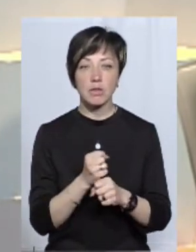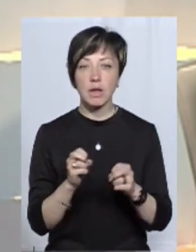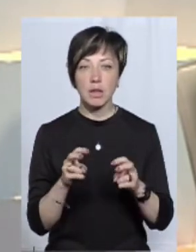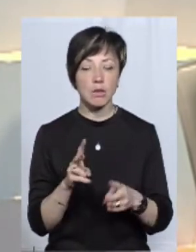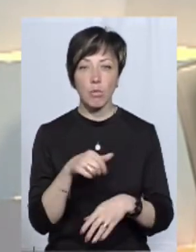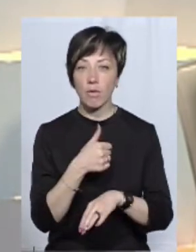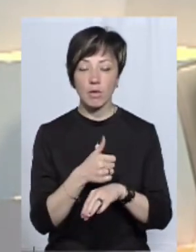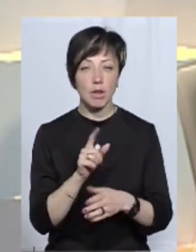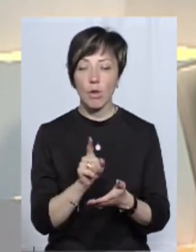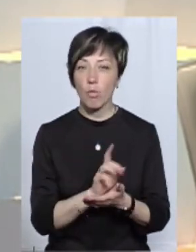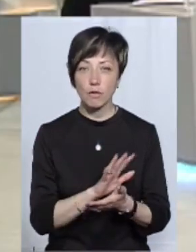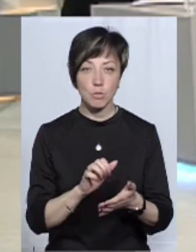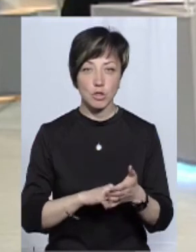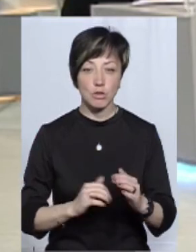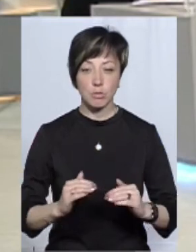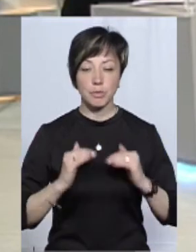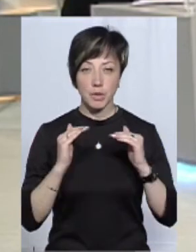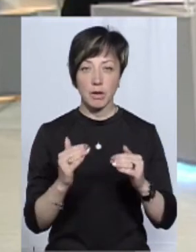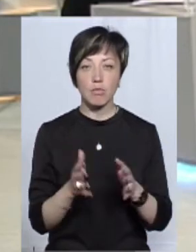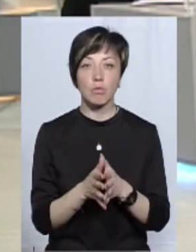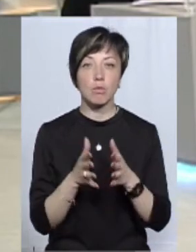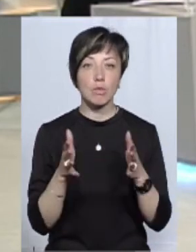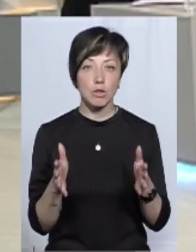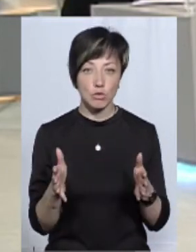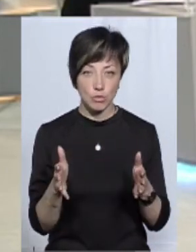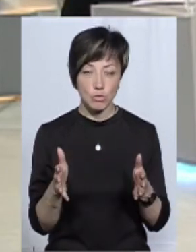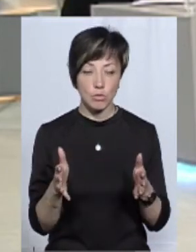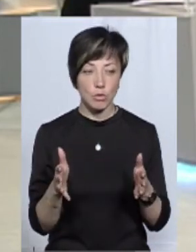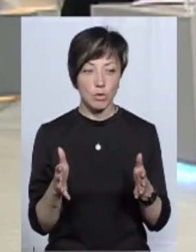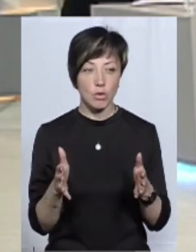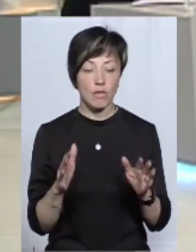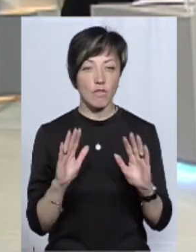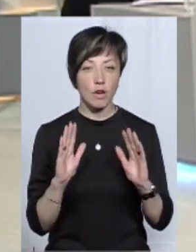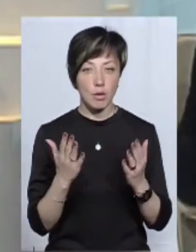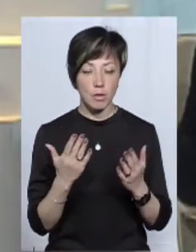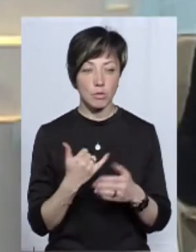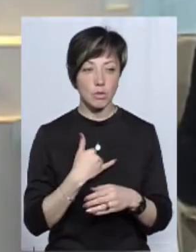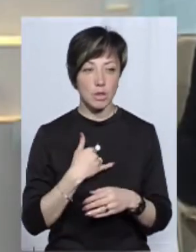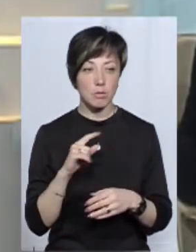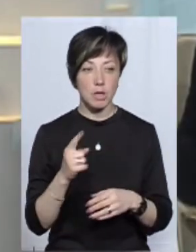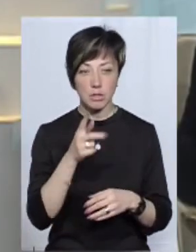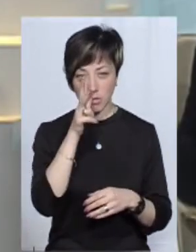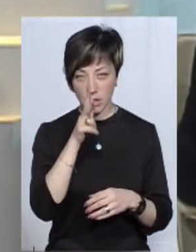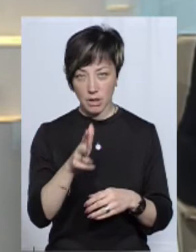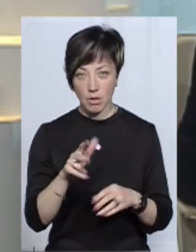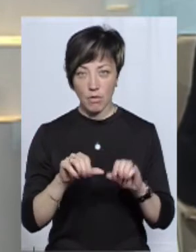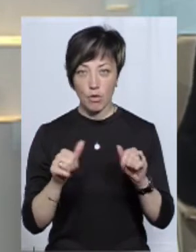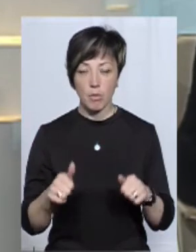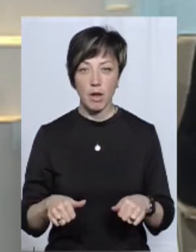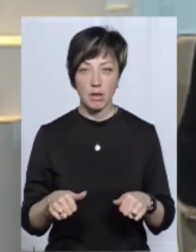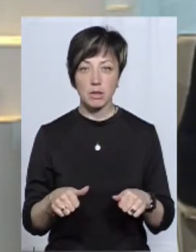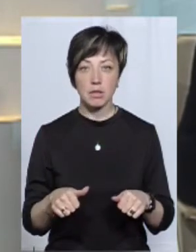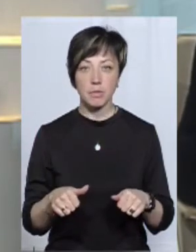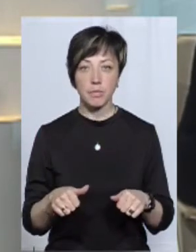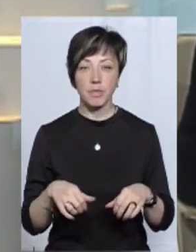'язковою причиною. Я хочу сказати, що в самому більшому випадку, у нас перший квартал, тоді коли оформлялися